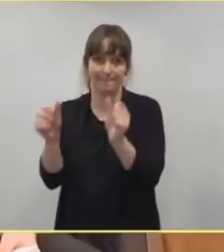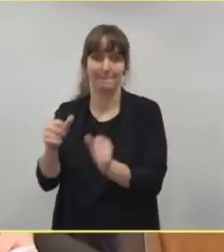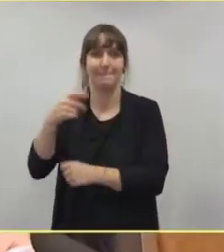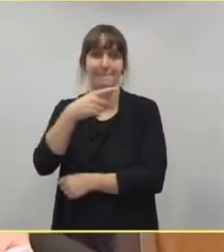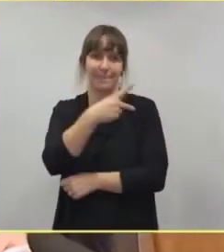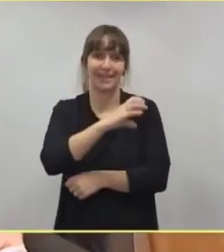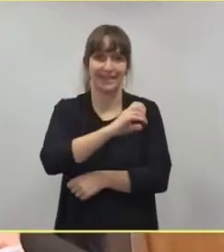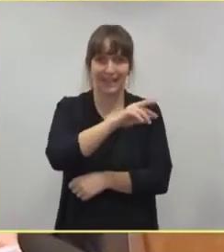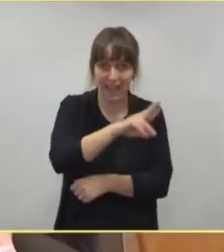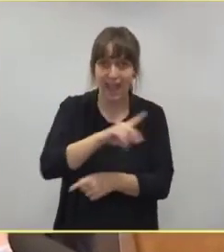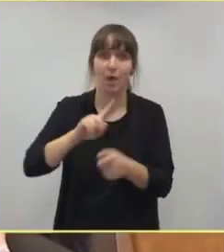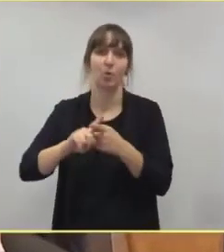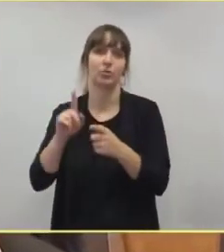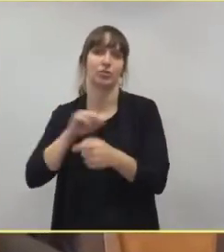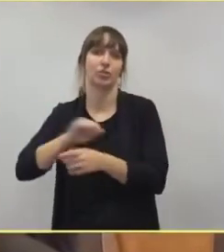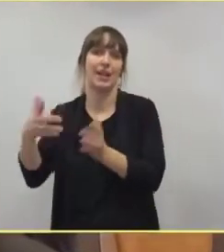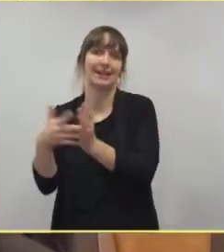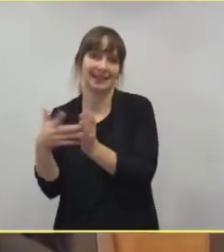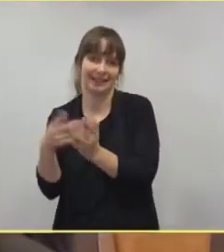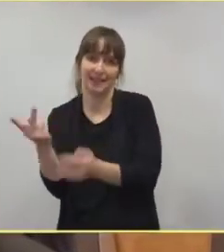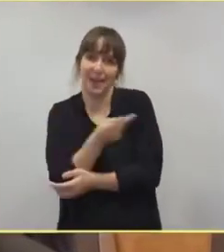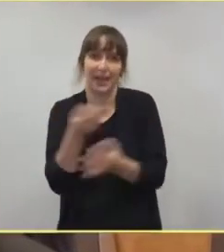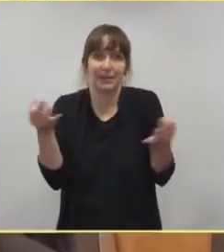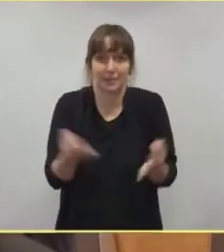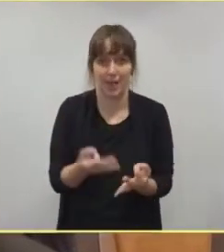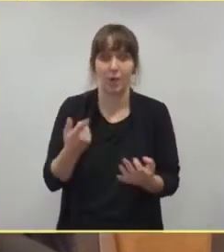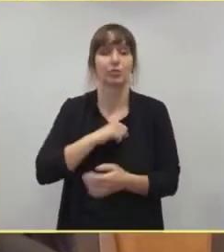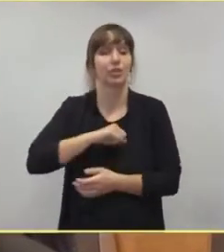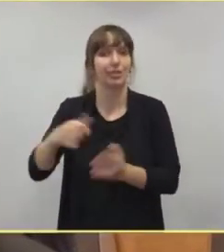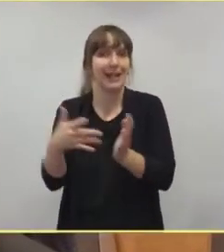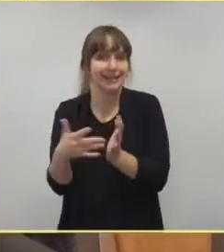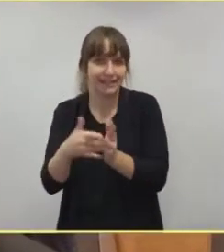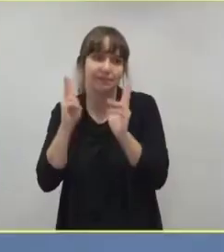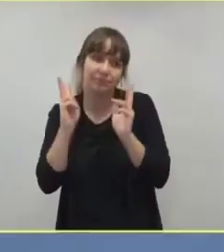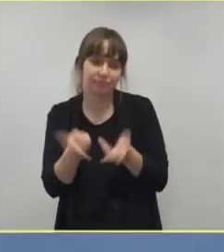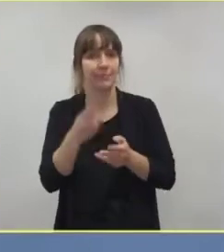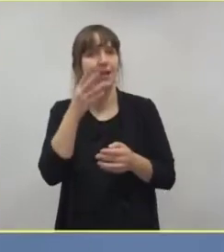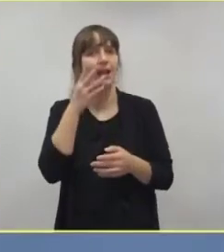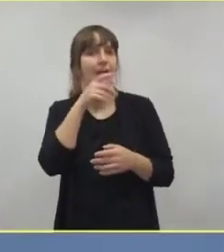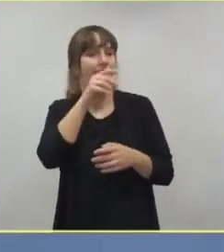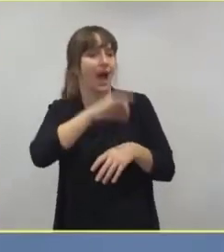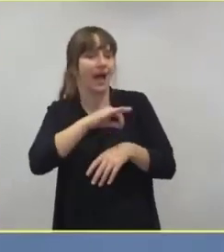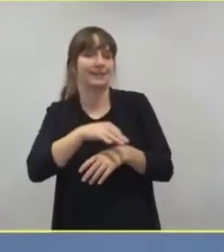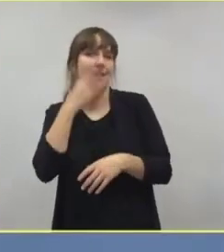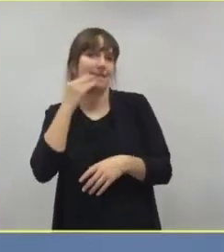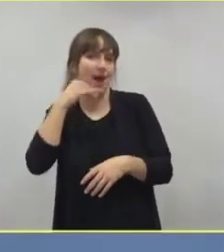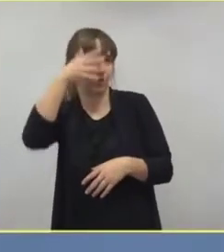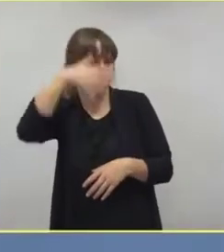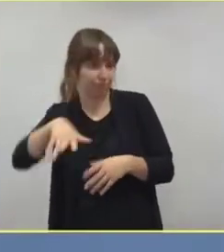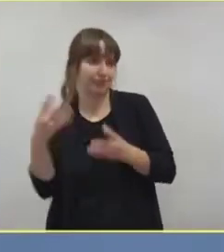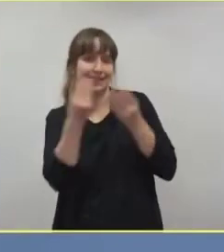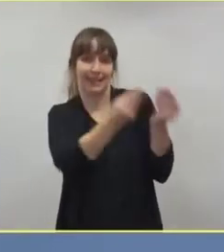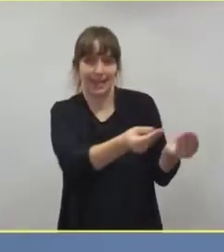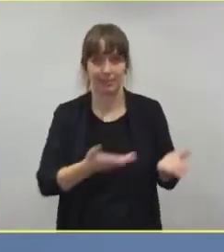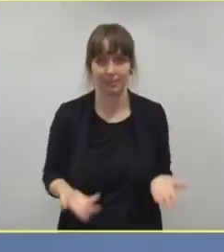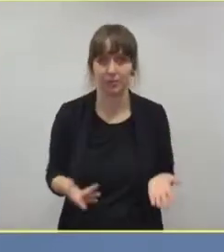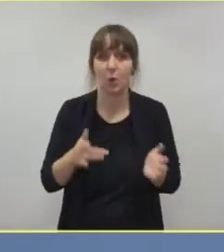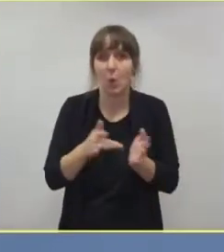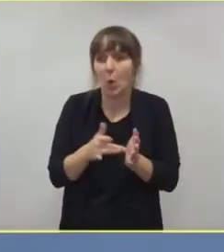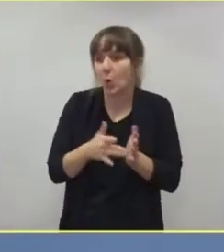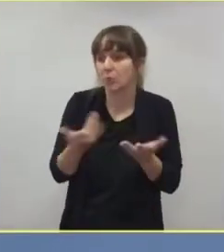Schnelltests in die Hand der erfahrenen Ärzte legen. Weil wir dürfen natürlich nicht eine Scheinsicherheit haben, dass wir jetzt einen negativen